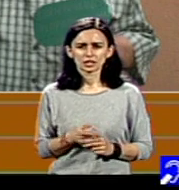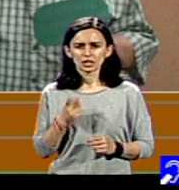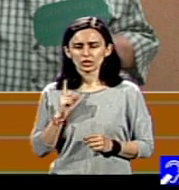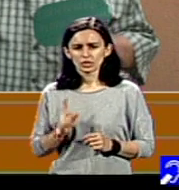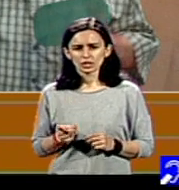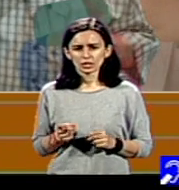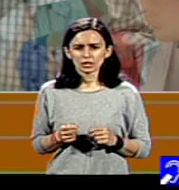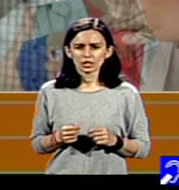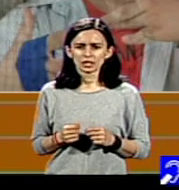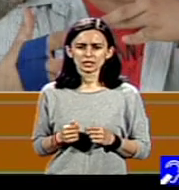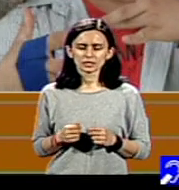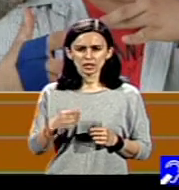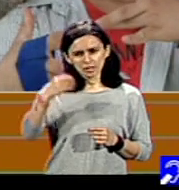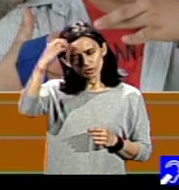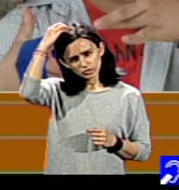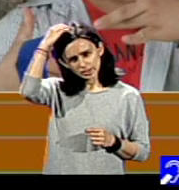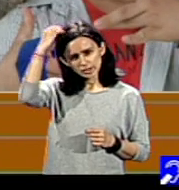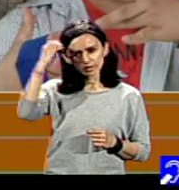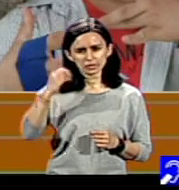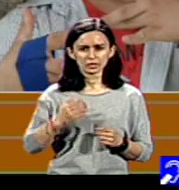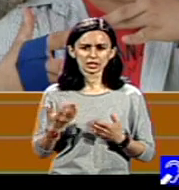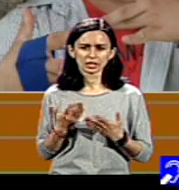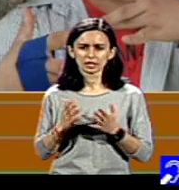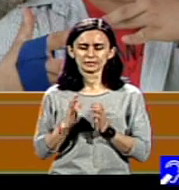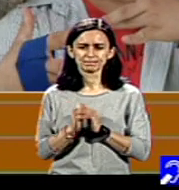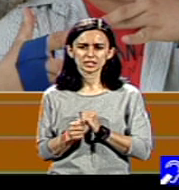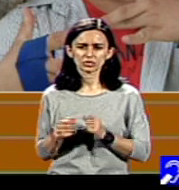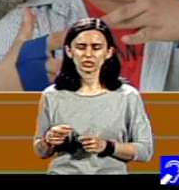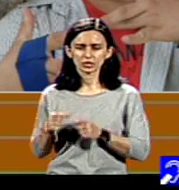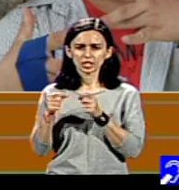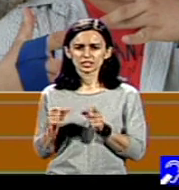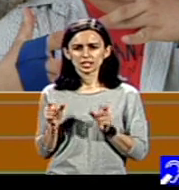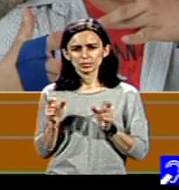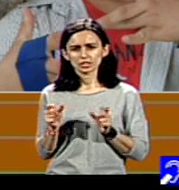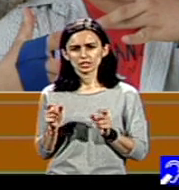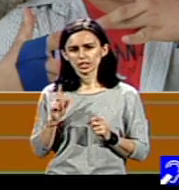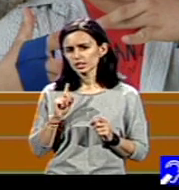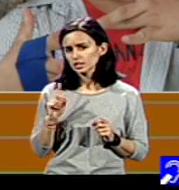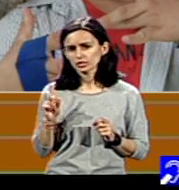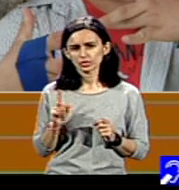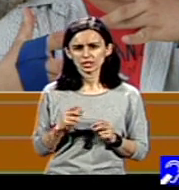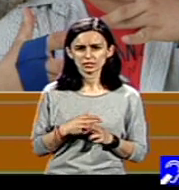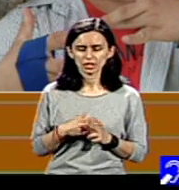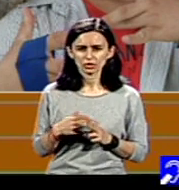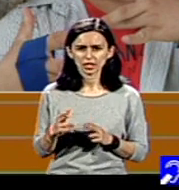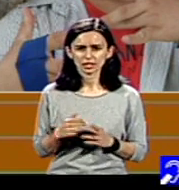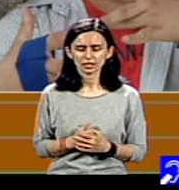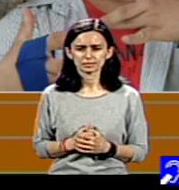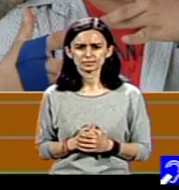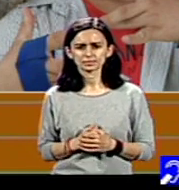ordonanța guvernului Tudosa care desfința unitățile protejate este neconstituțională. Deci, acum avem o